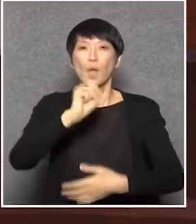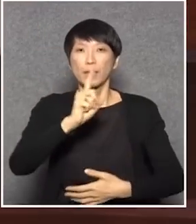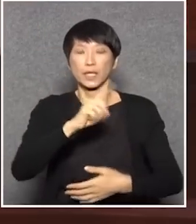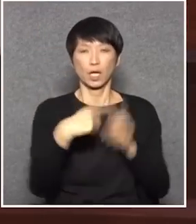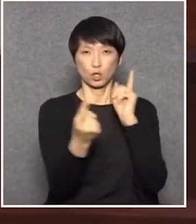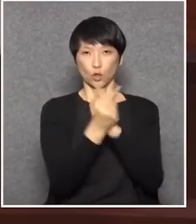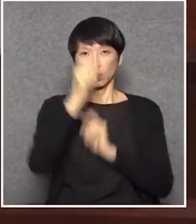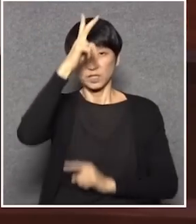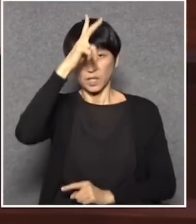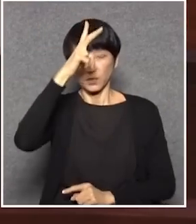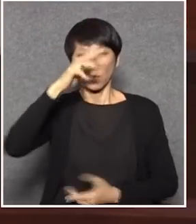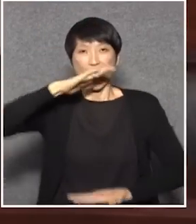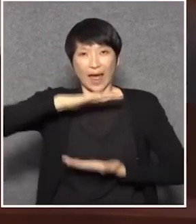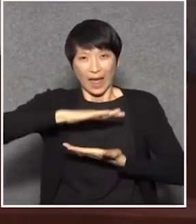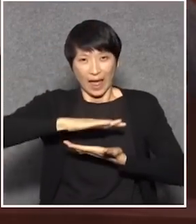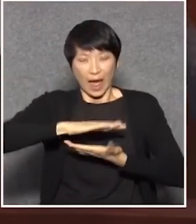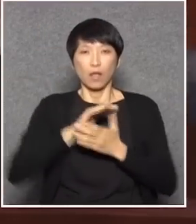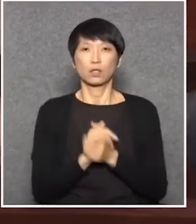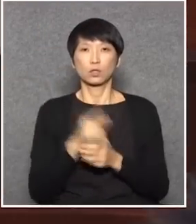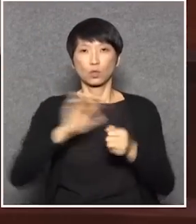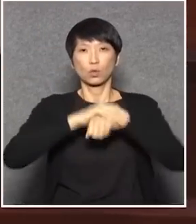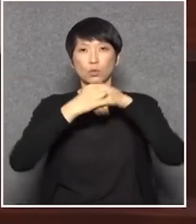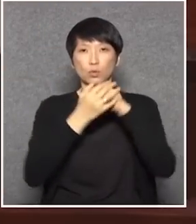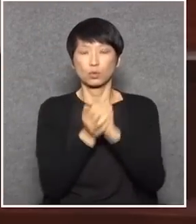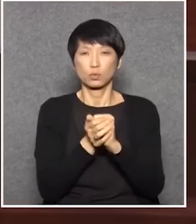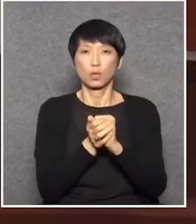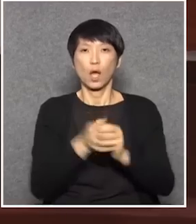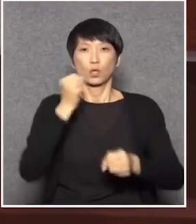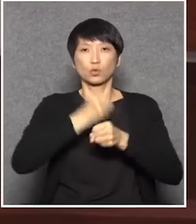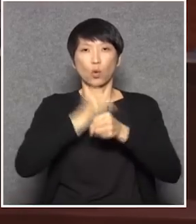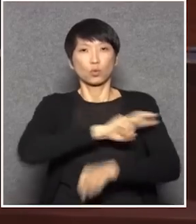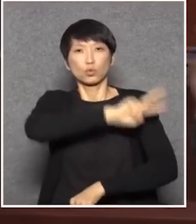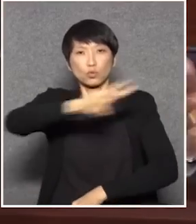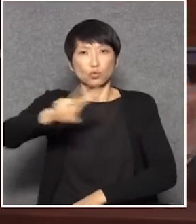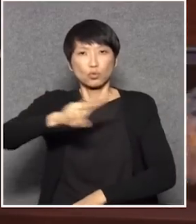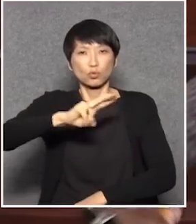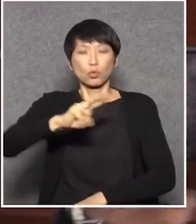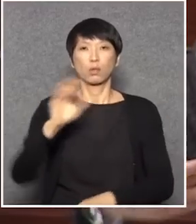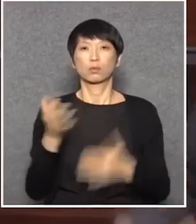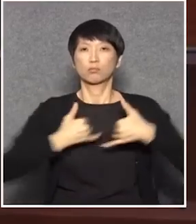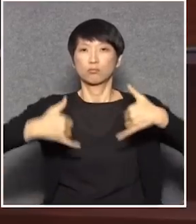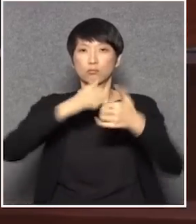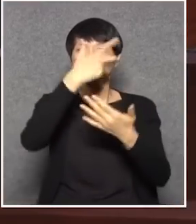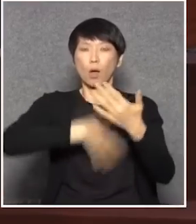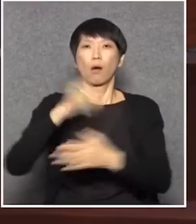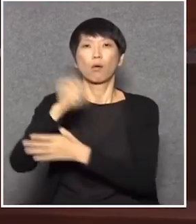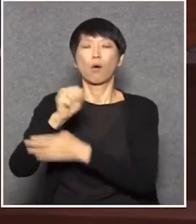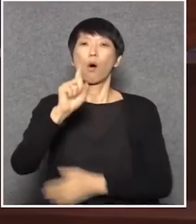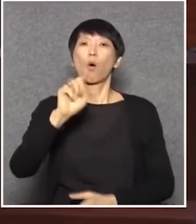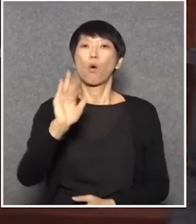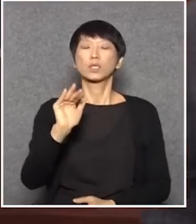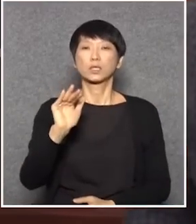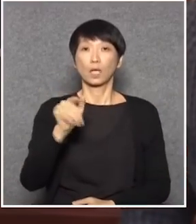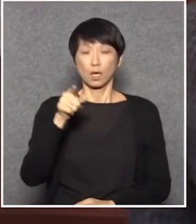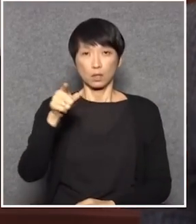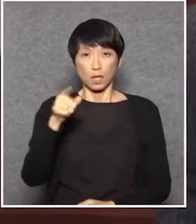政府構成一個壓力這個是世界通用的做法這個是議事規則容許的哥哥你都